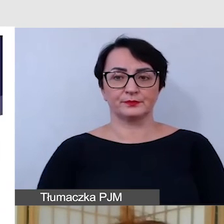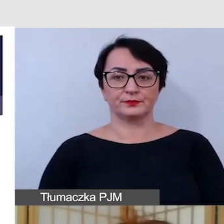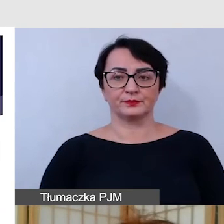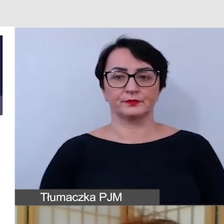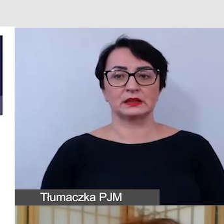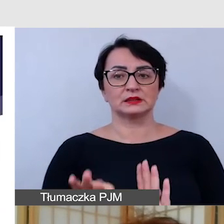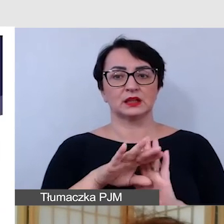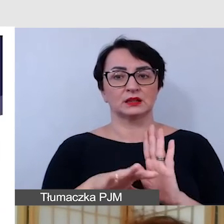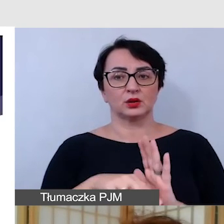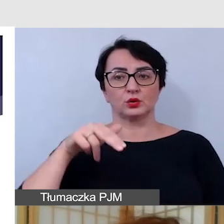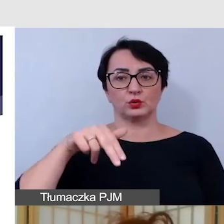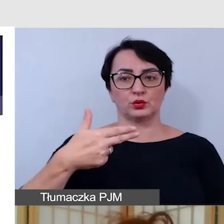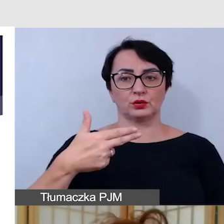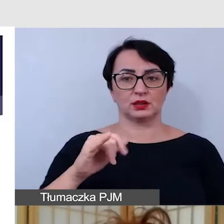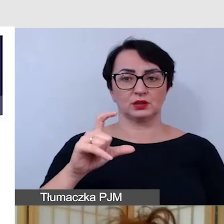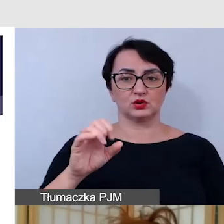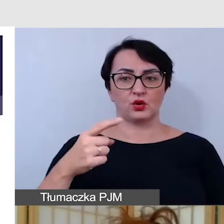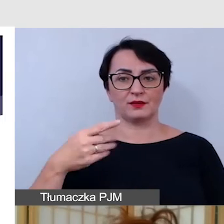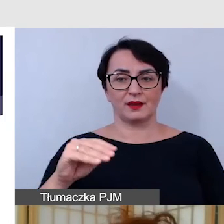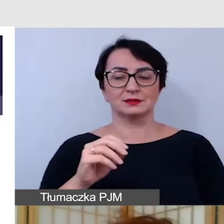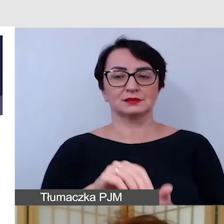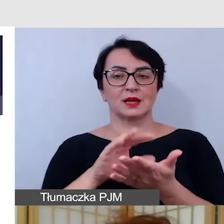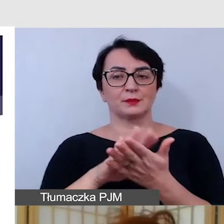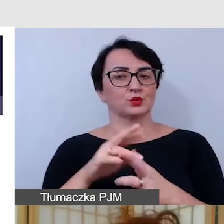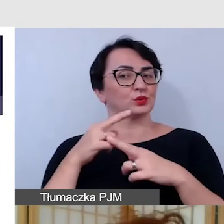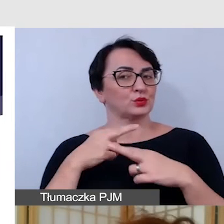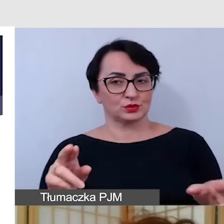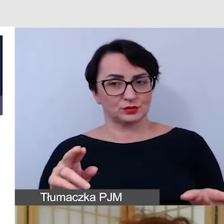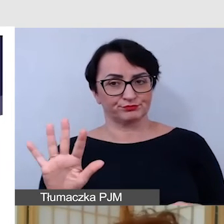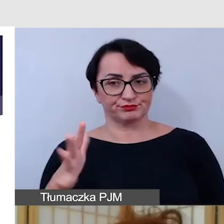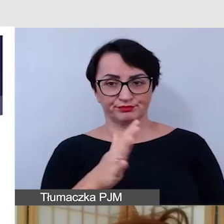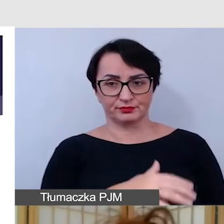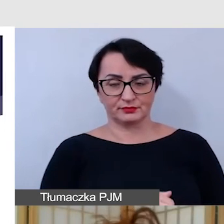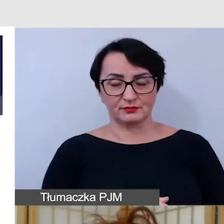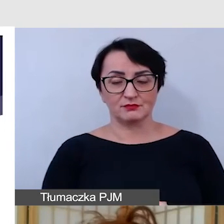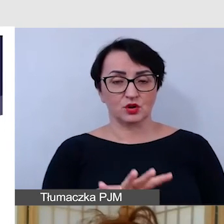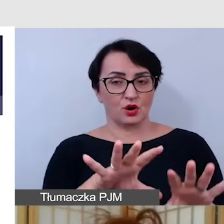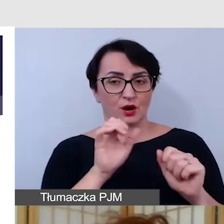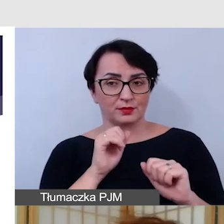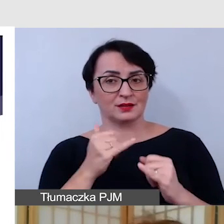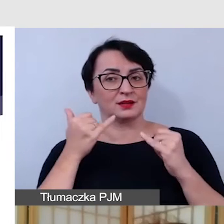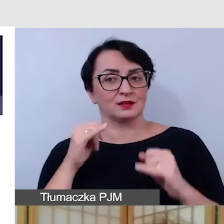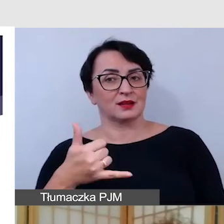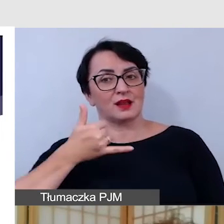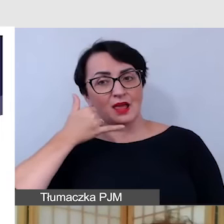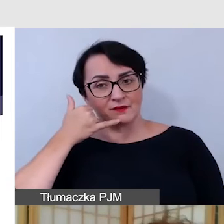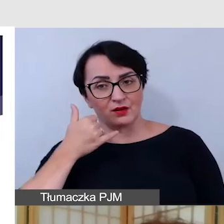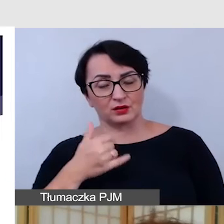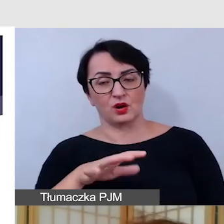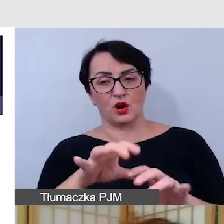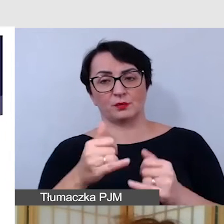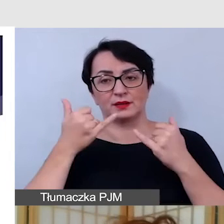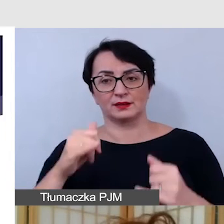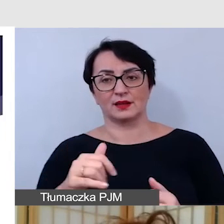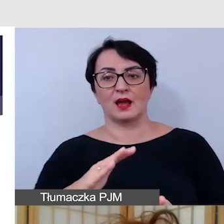standardem Unicode mogą być one różnie zapisane i odczytywane zupełnie inaczej na telefonie, zupełnie inaczej na